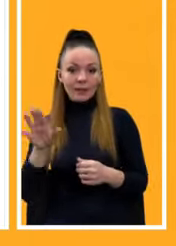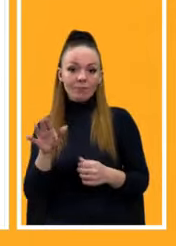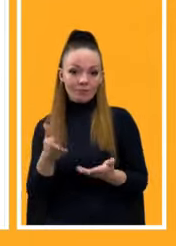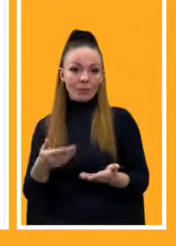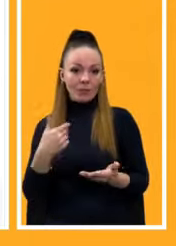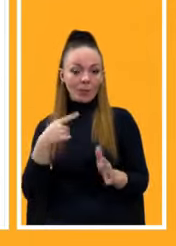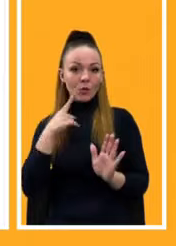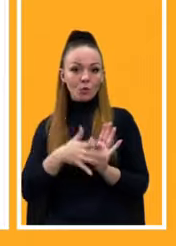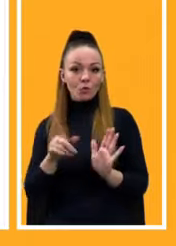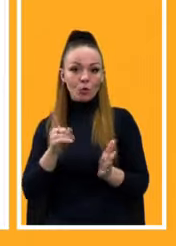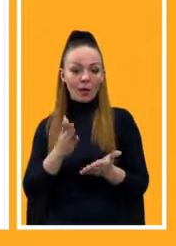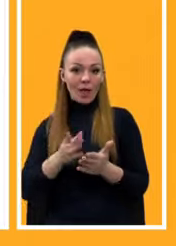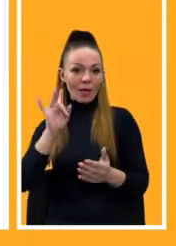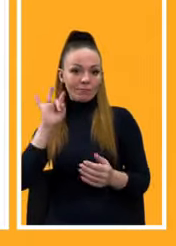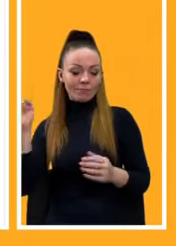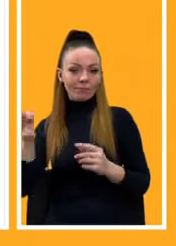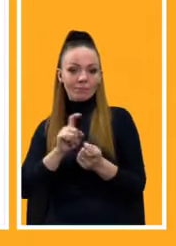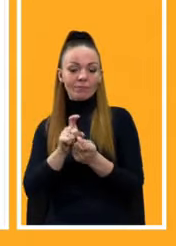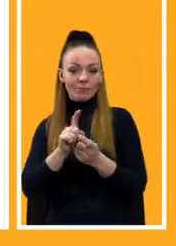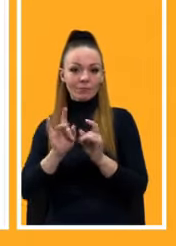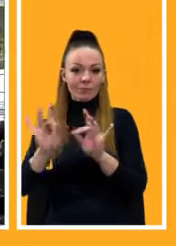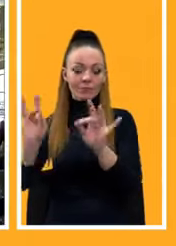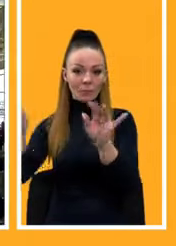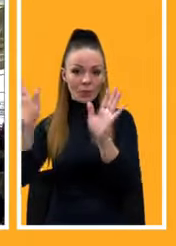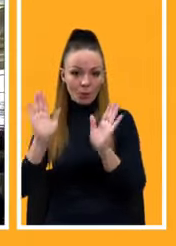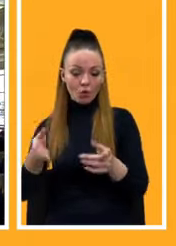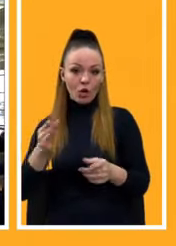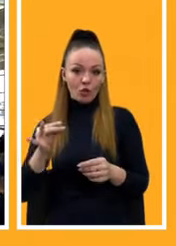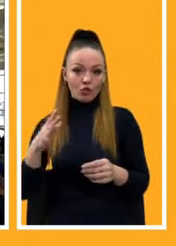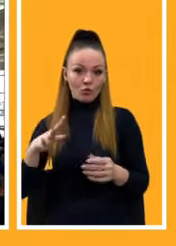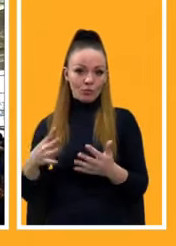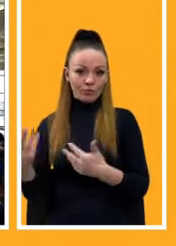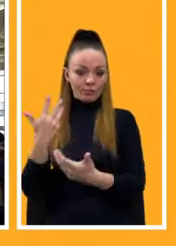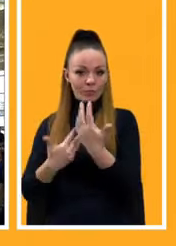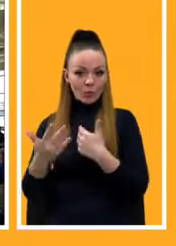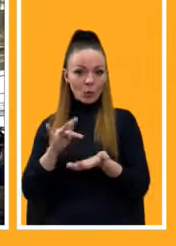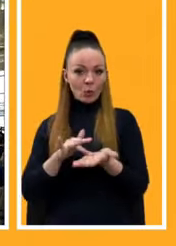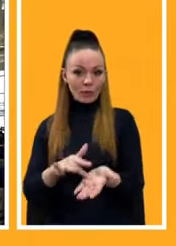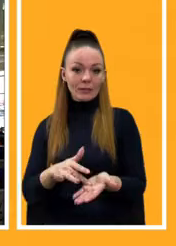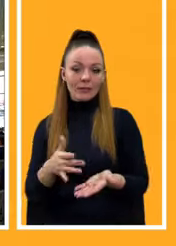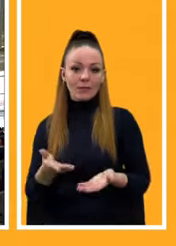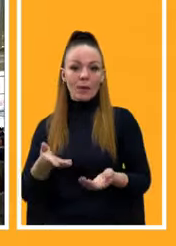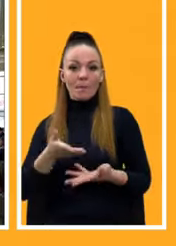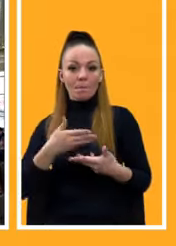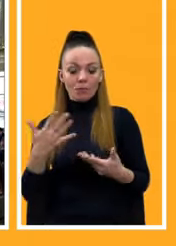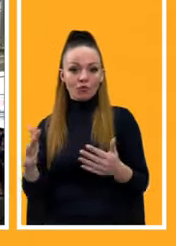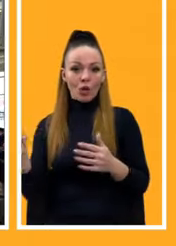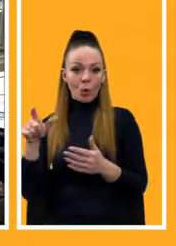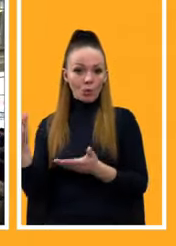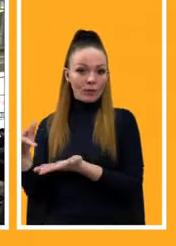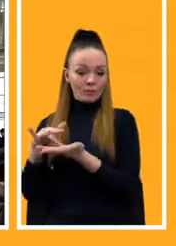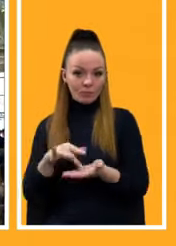сарафанне радіо, тобто ми очікуємо на наступний рік ще більше туристів. Підтягується наш бізнес, який вже їздить на туристичні виставки